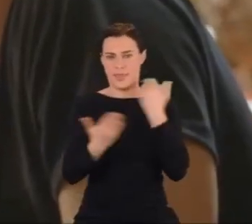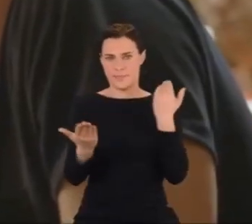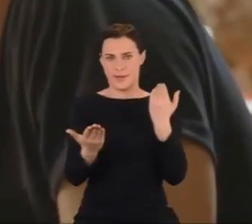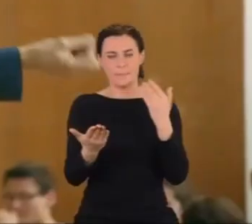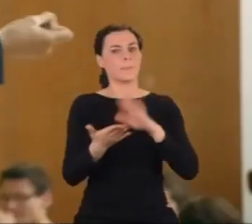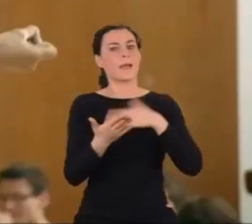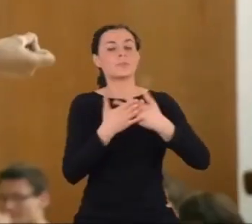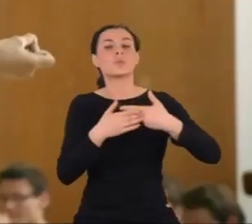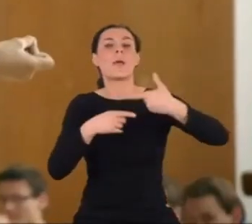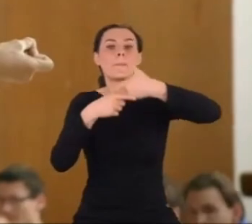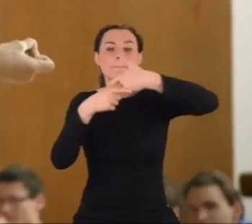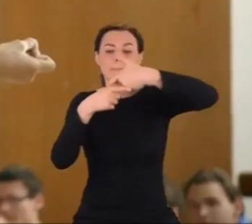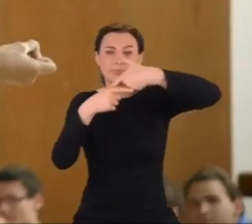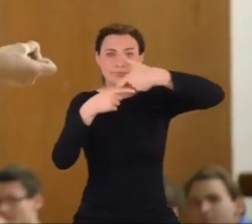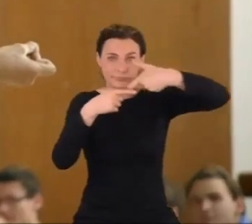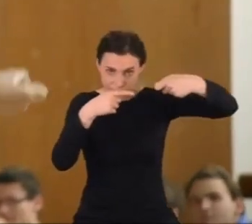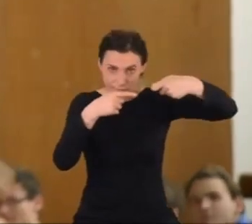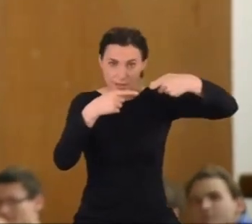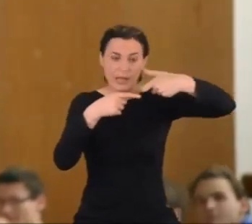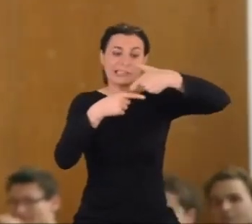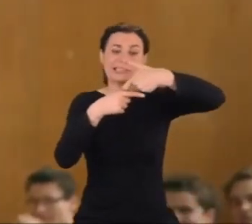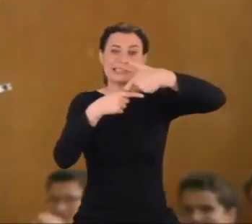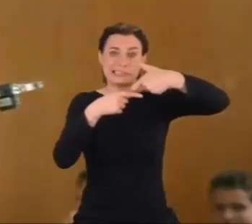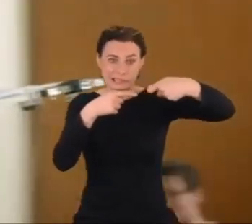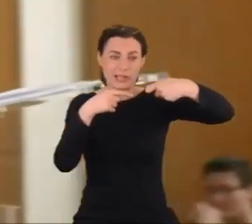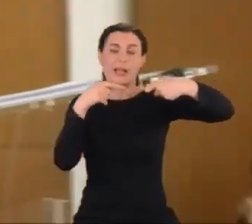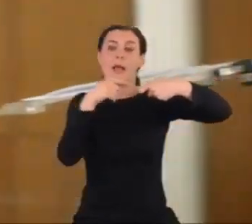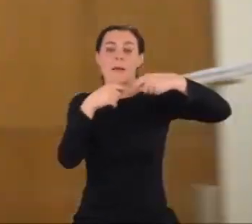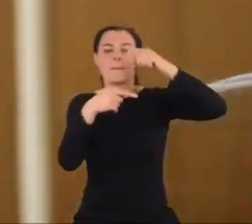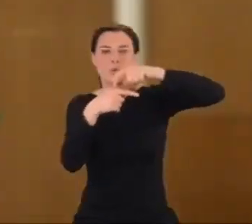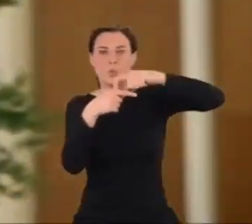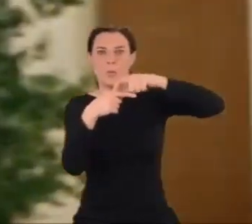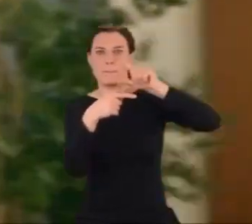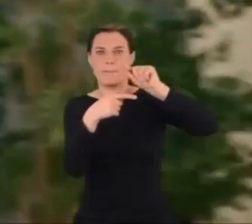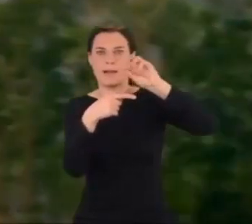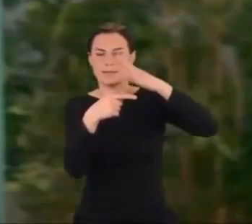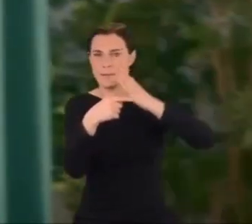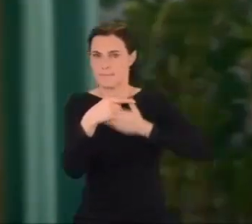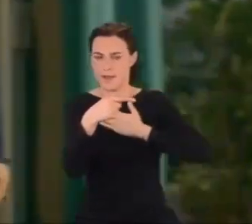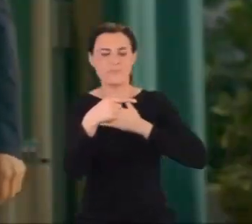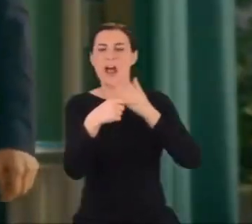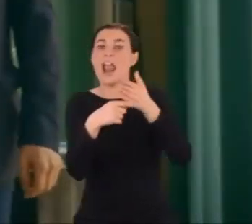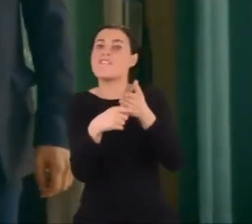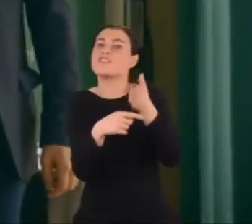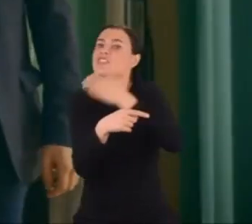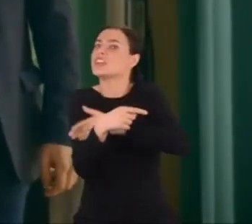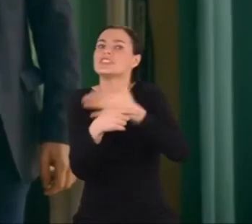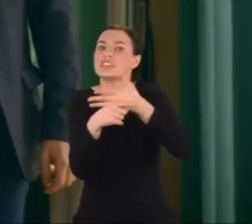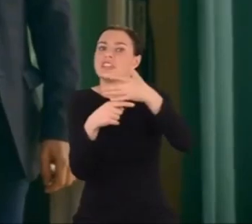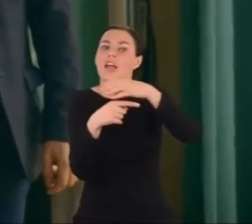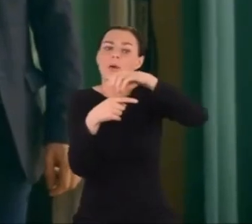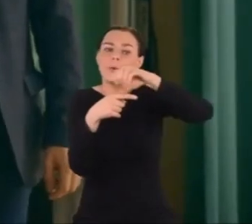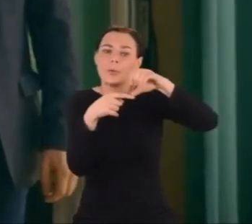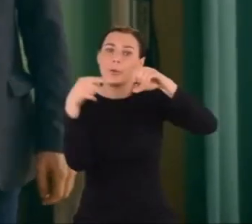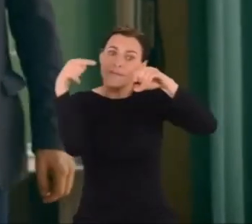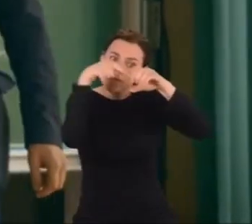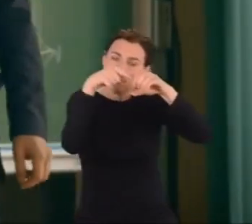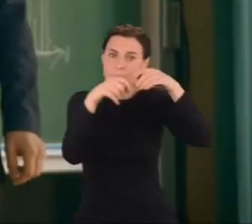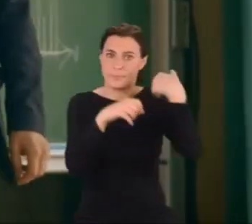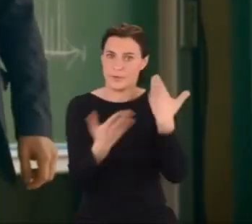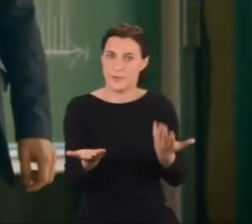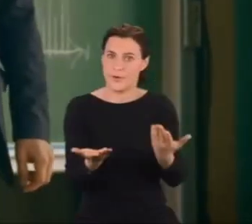Pasta wyciskana z tubki najpierw musiała być w środku. Zatem, skoro elektrony